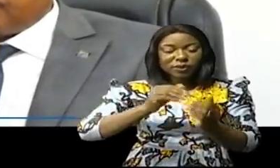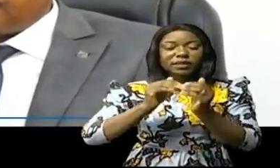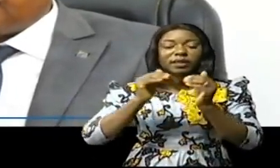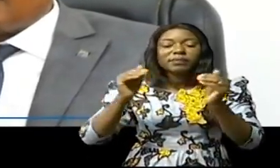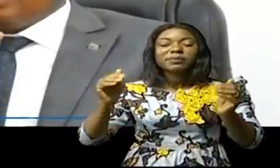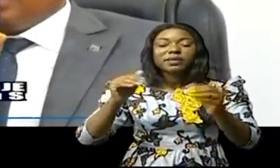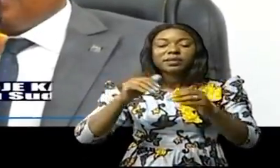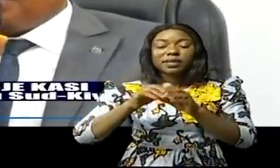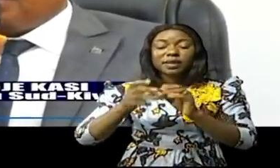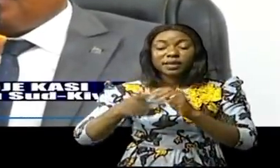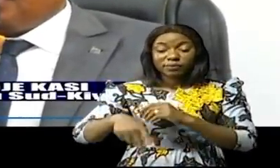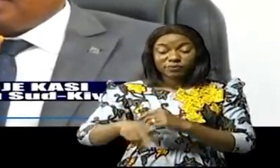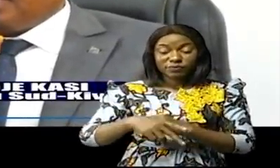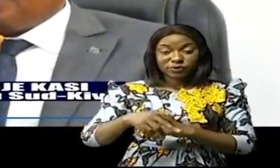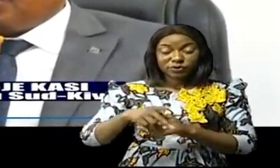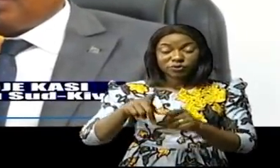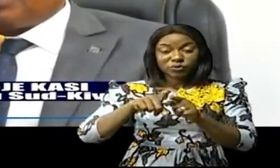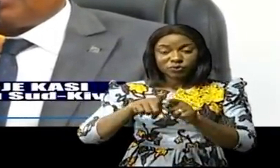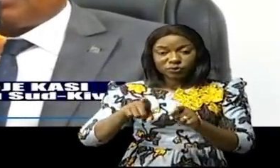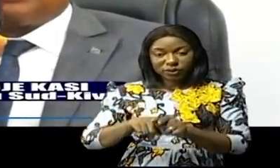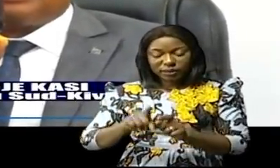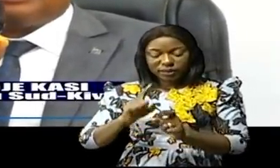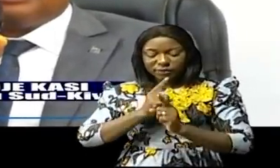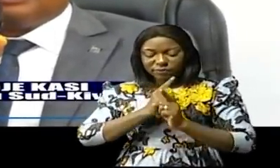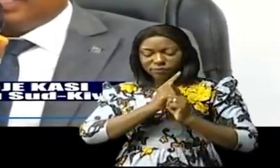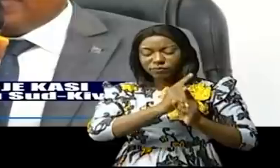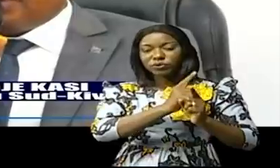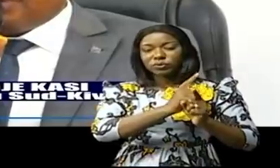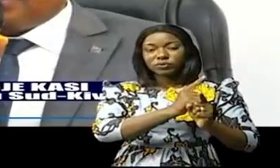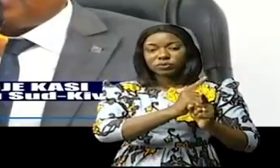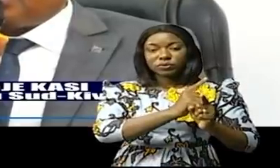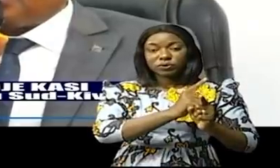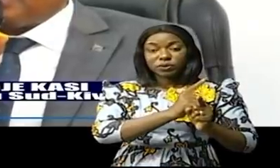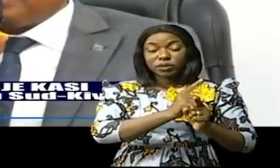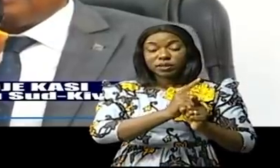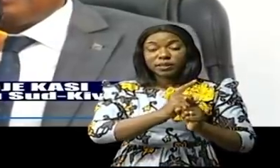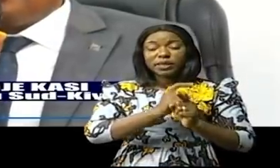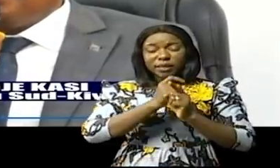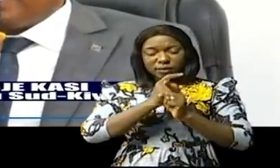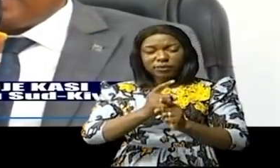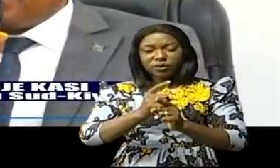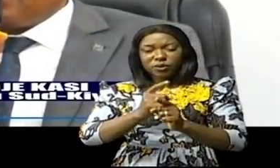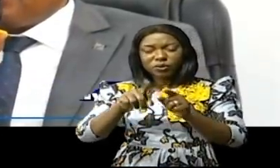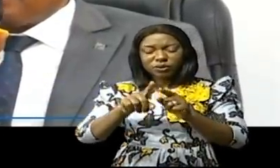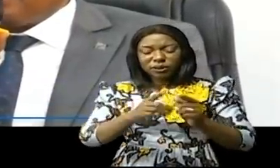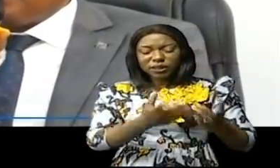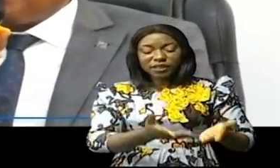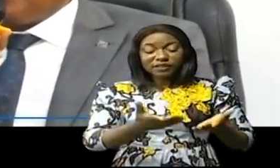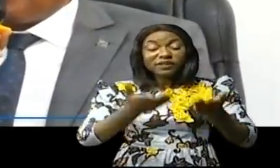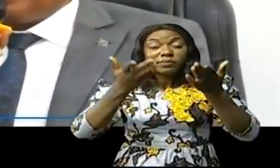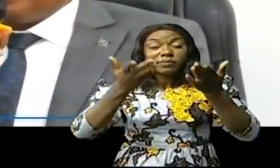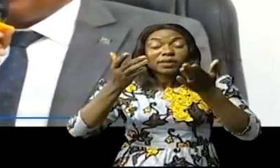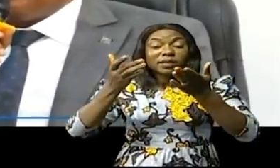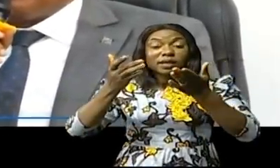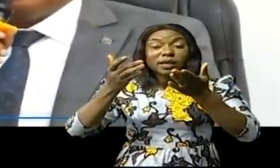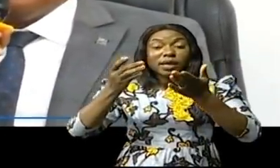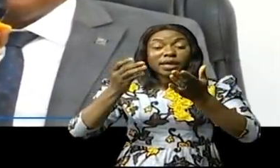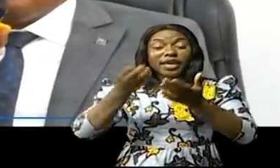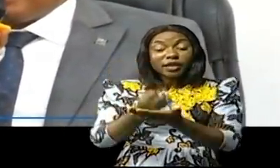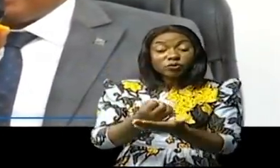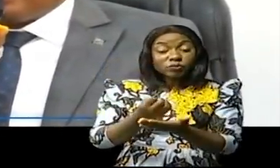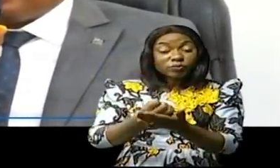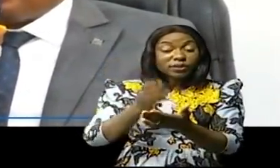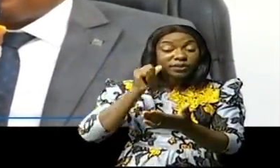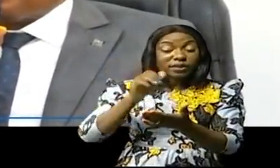province, l'effectivité de la protection, de la prévention et du rénèvement économique de la femme pour un